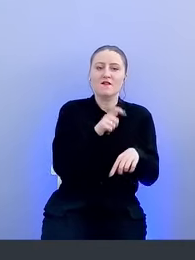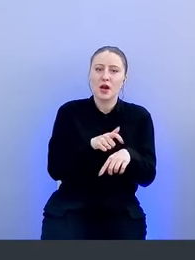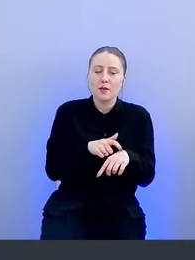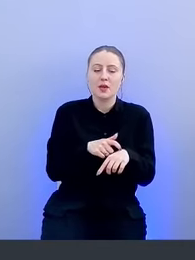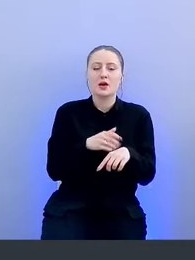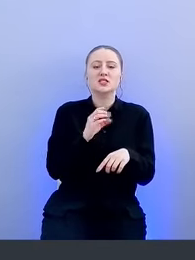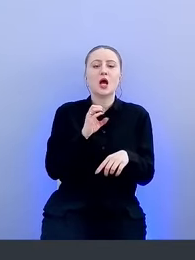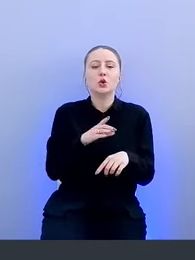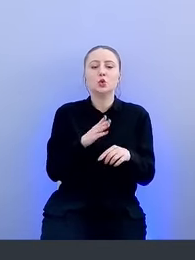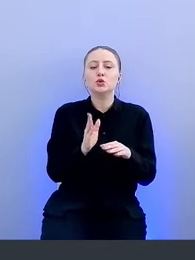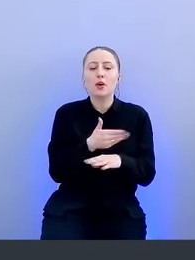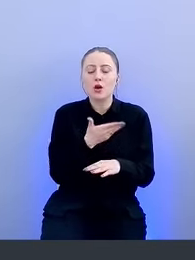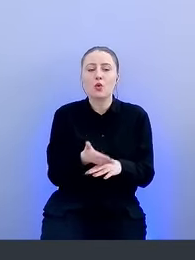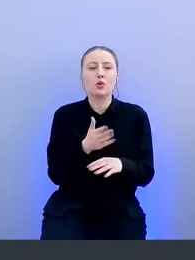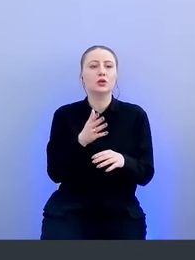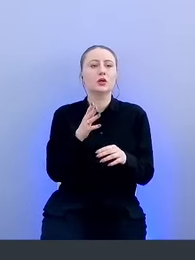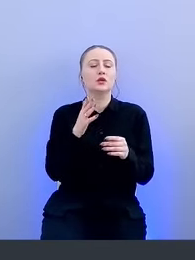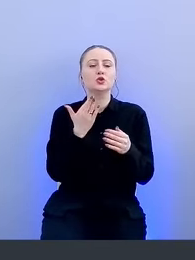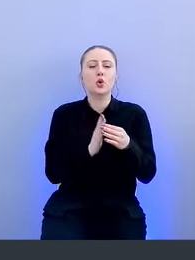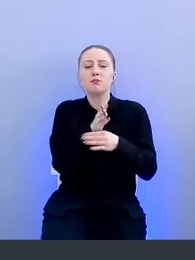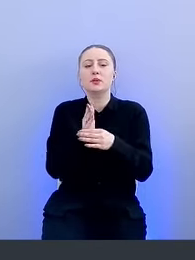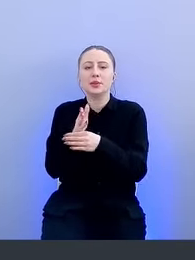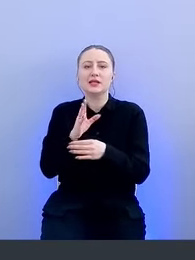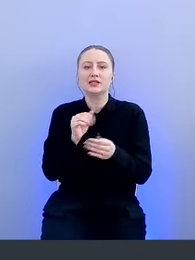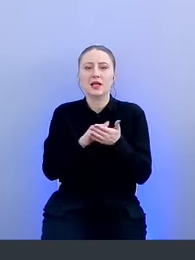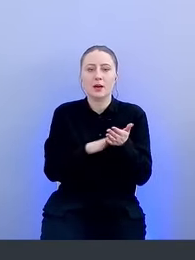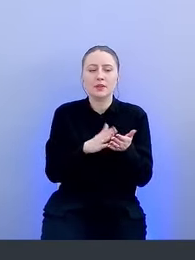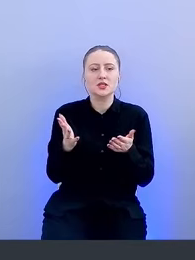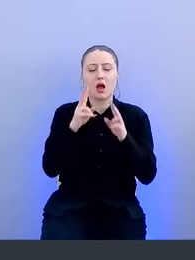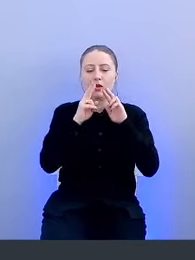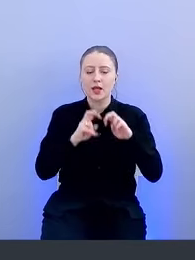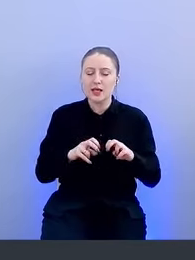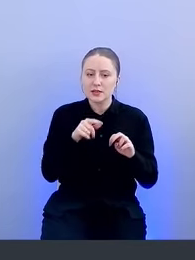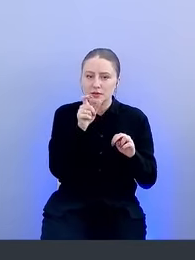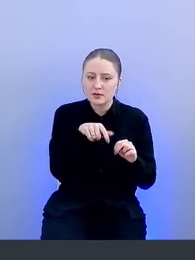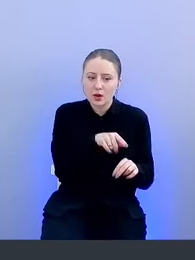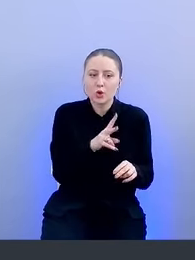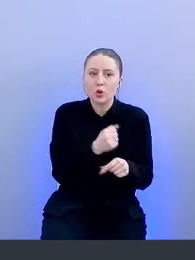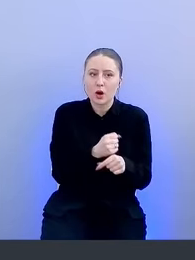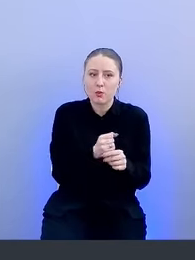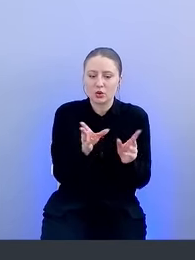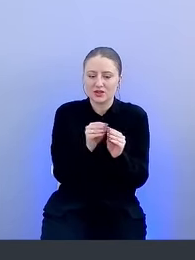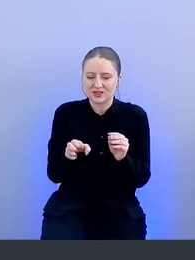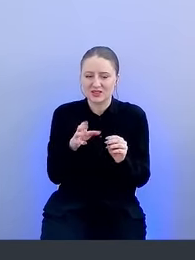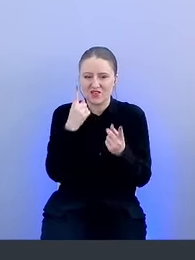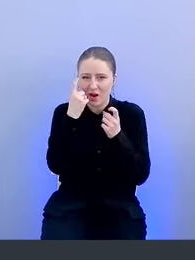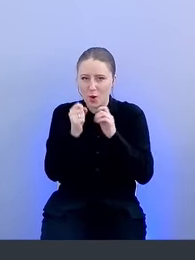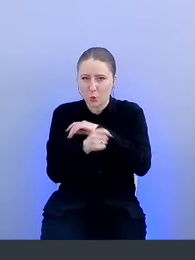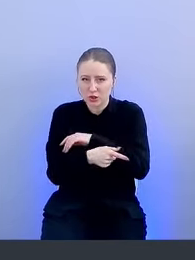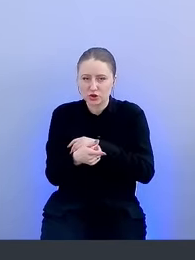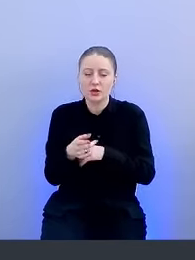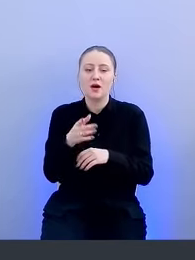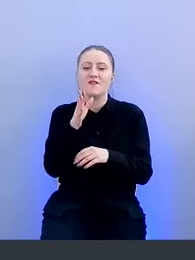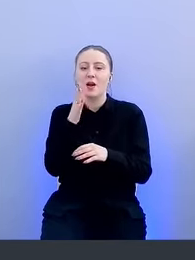статус прогона, количество валидных записей, аналитика, который работал с утечкой. Время, когда мы